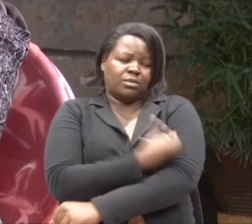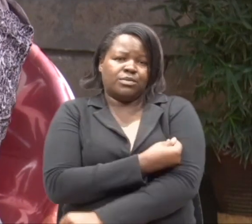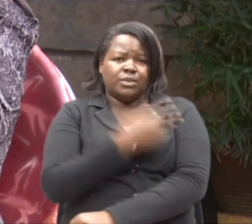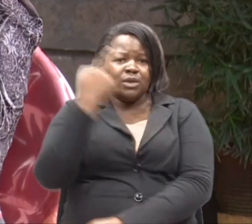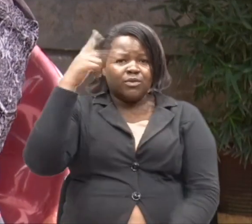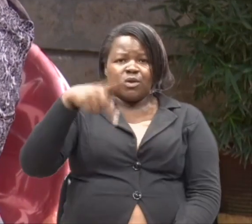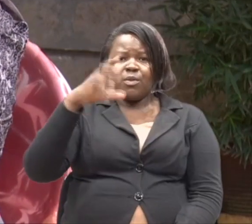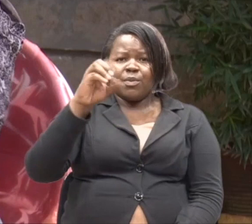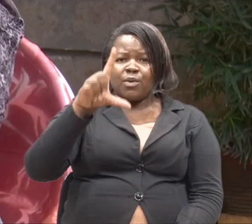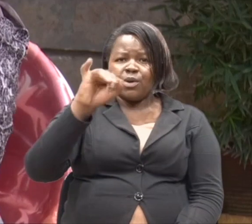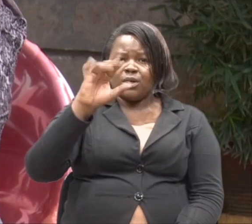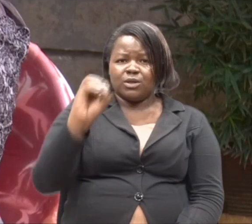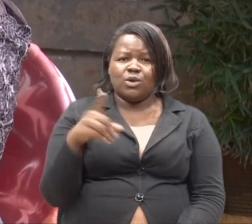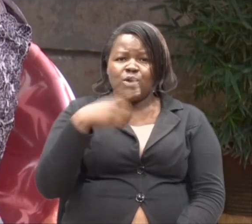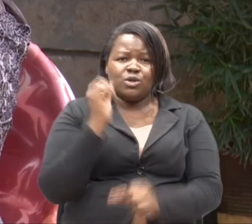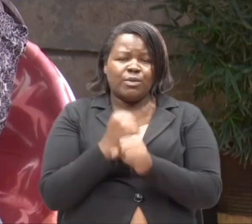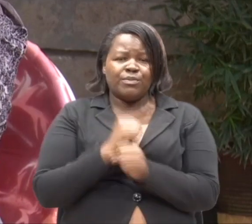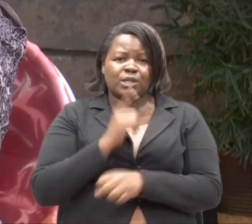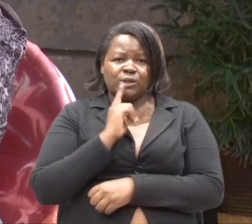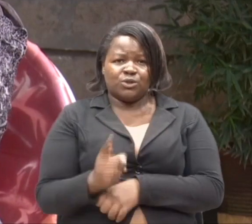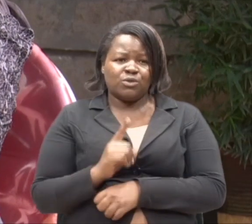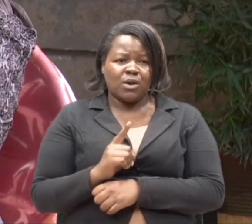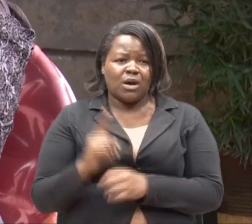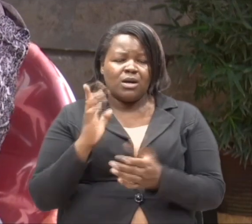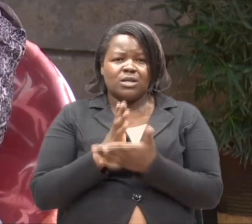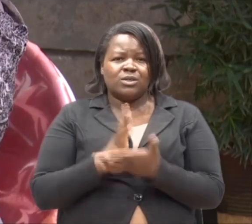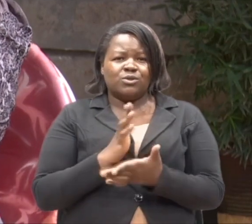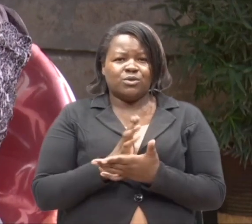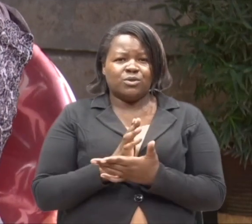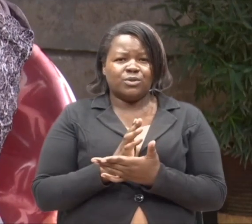polio, uliakikisha. Zoko si.